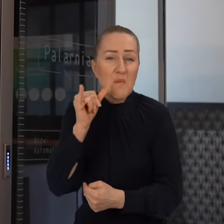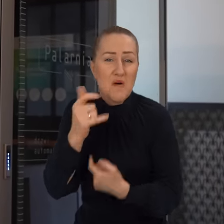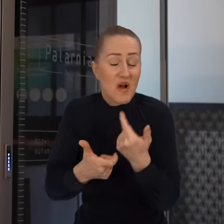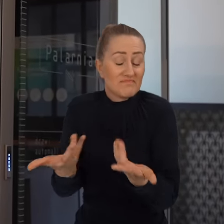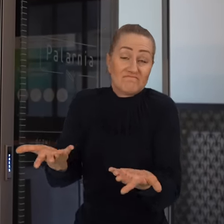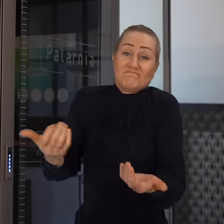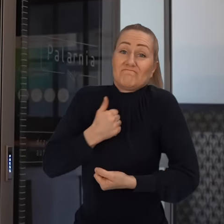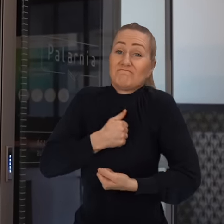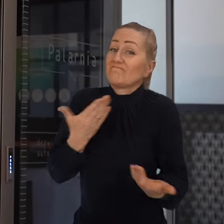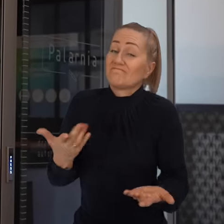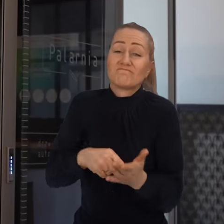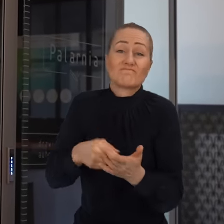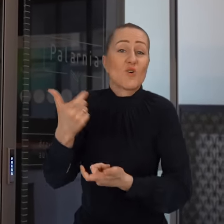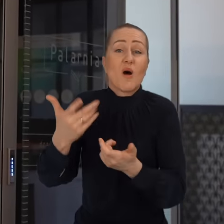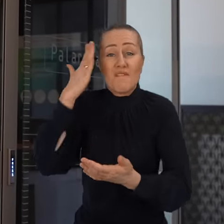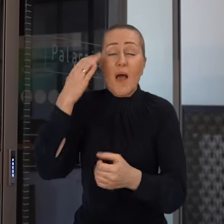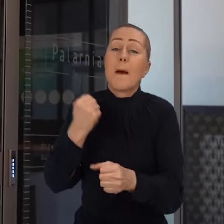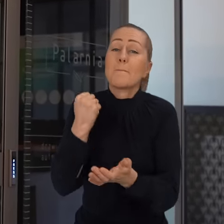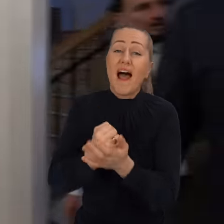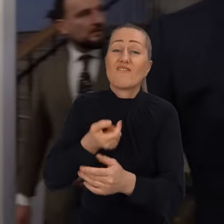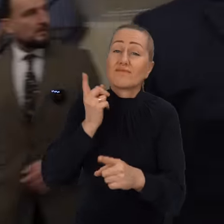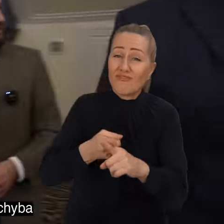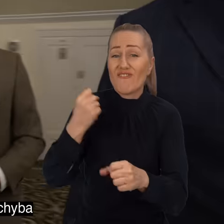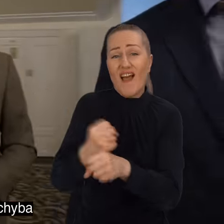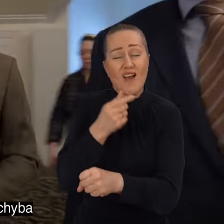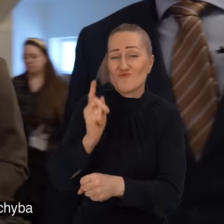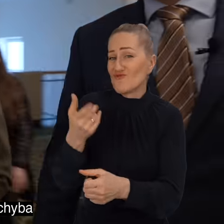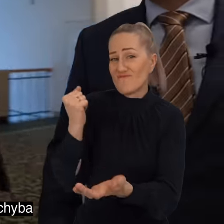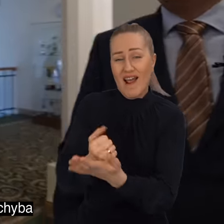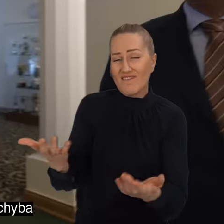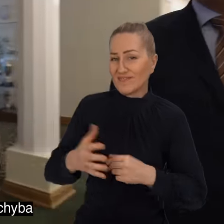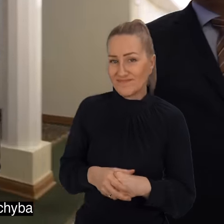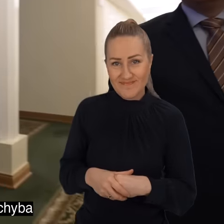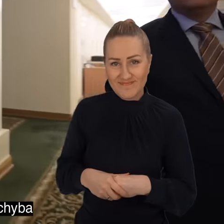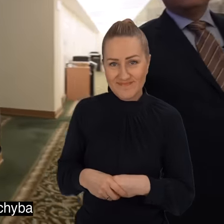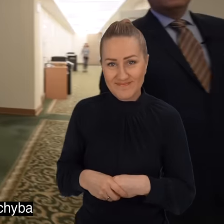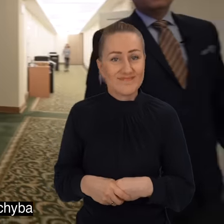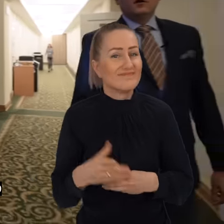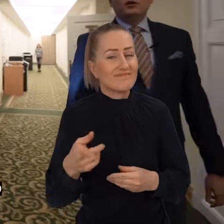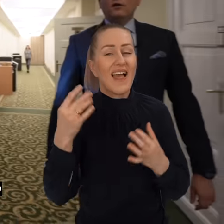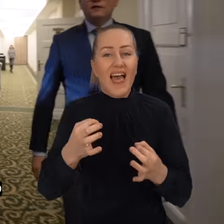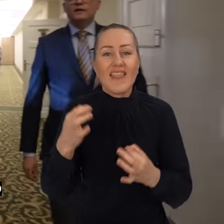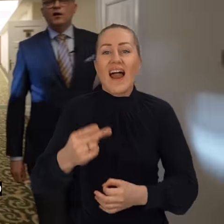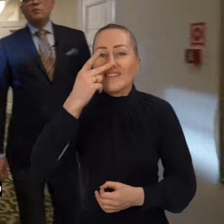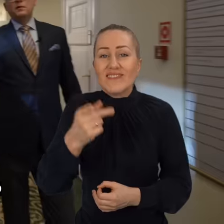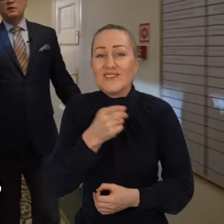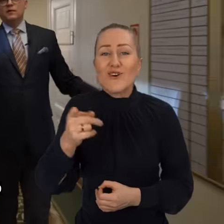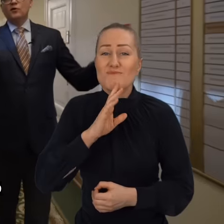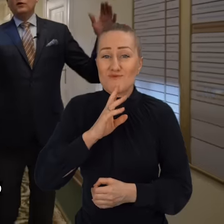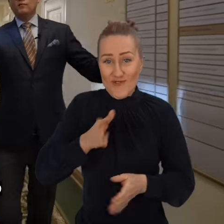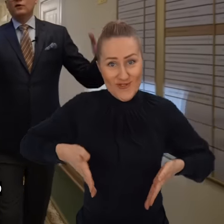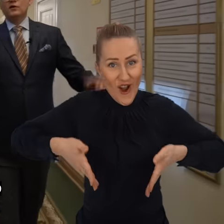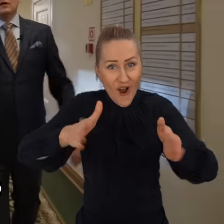zapalić, no ale cóż, trudno, trudno, duralex, sedlex. No i tutaj można powiedzieć chyba hotelowe, nie lobby,